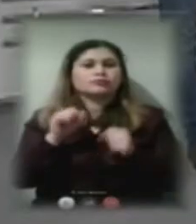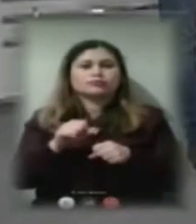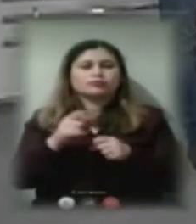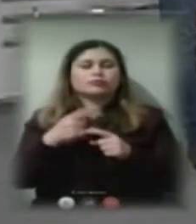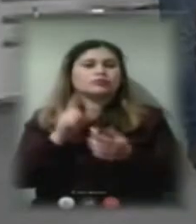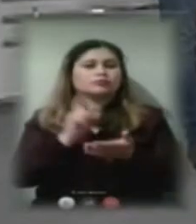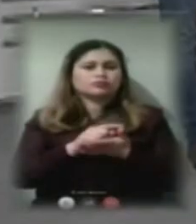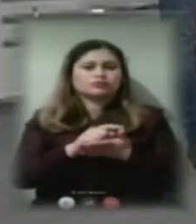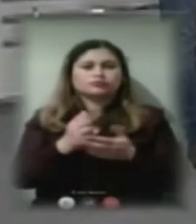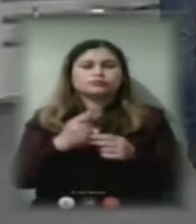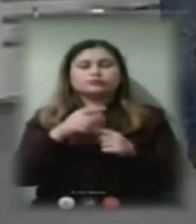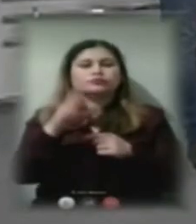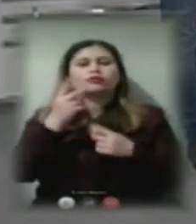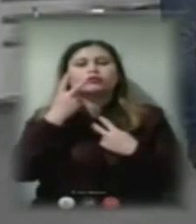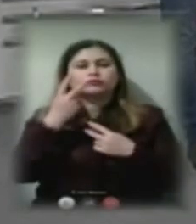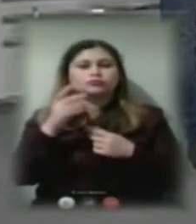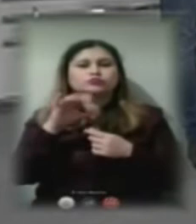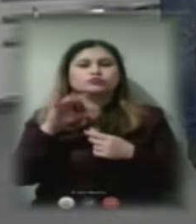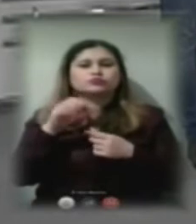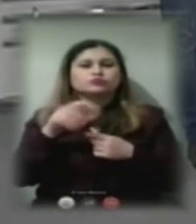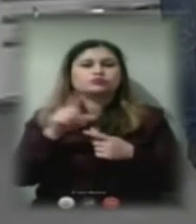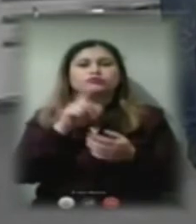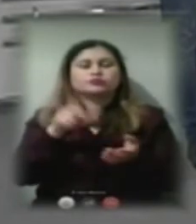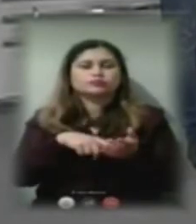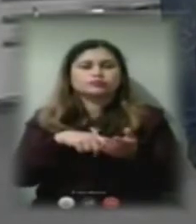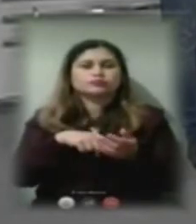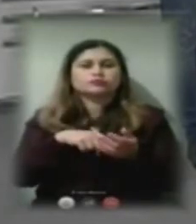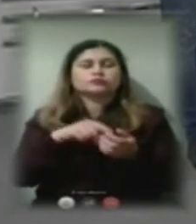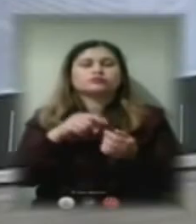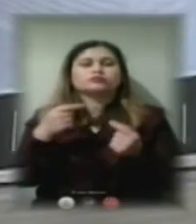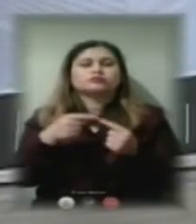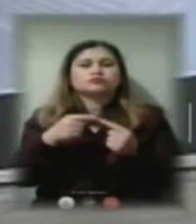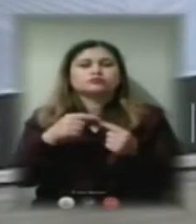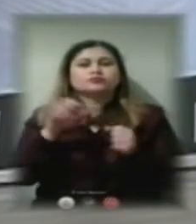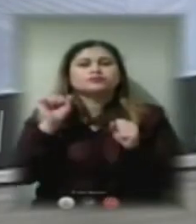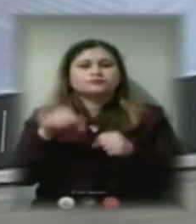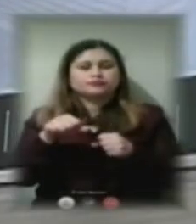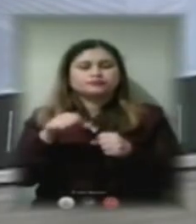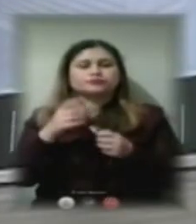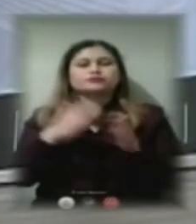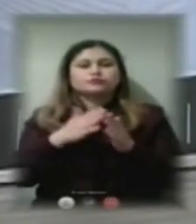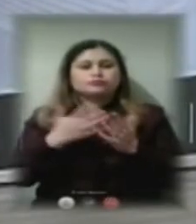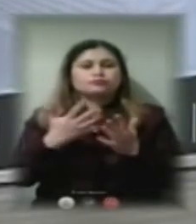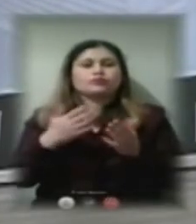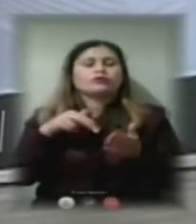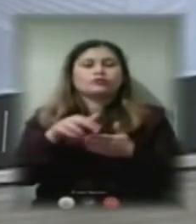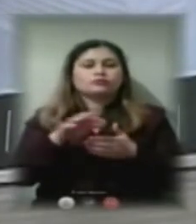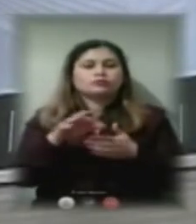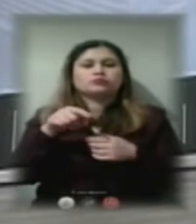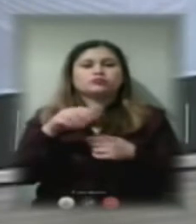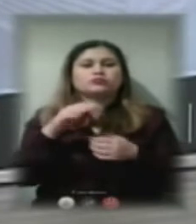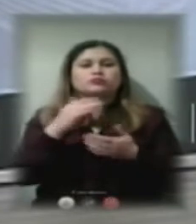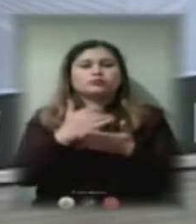ми бачили в сюжеті і запитання поставлю уточнюючи. Чи можуть сьогодні будинки, які не входять до ось цього списку рекомендованих